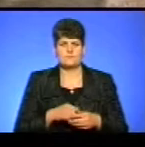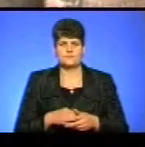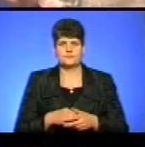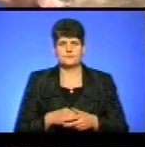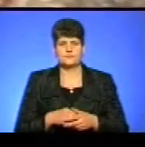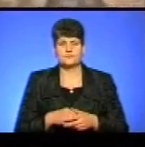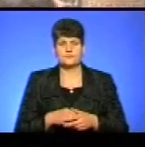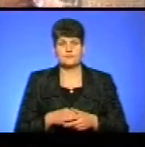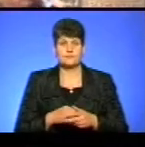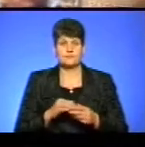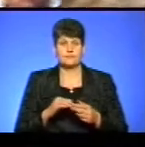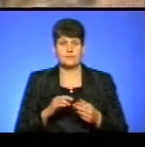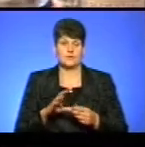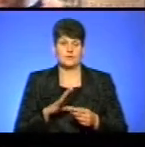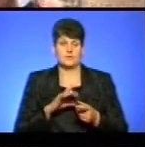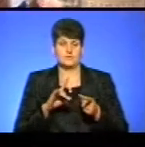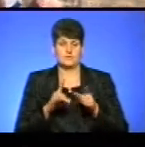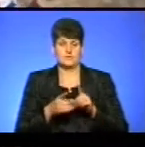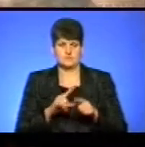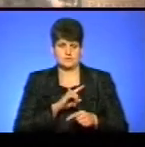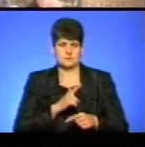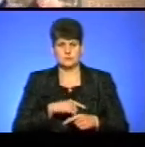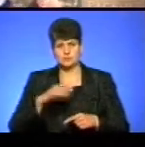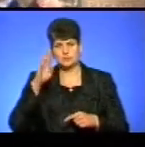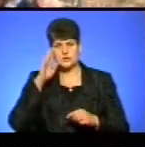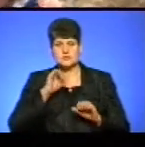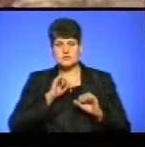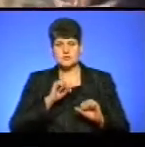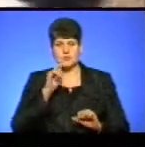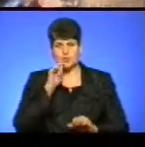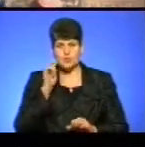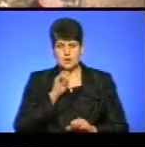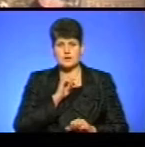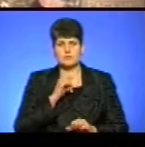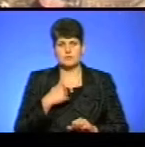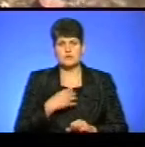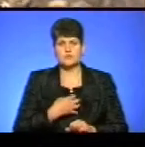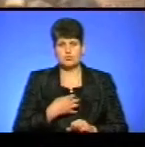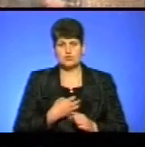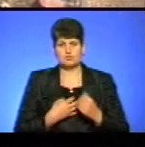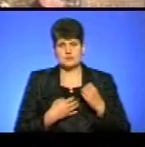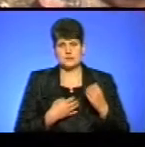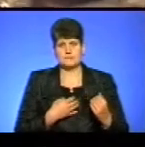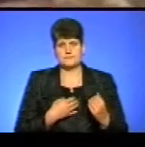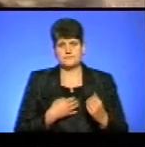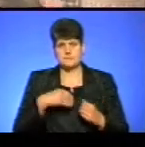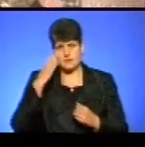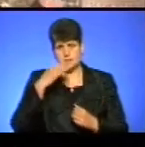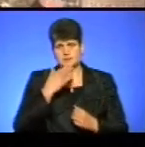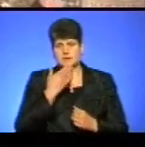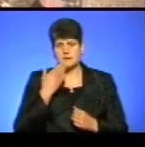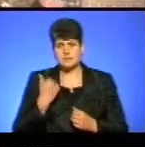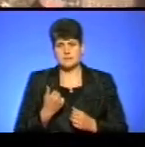і став мужнім, мужчиною, який захищав Україну все-таки. Ми за ним сумуємо, батька нема,